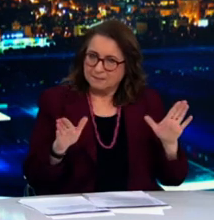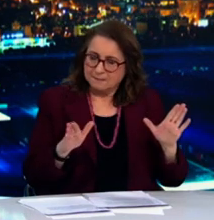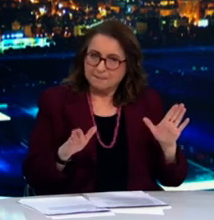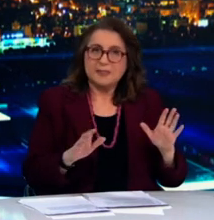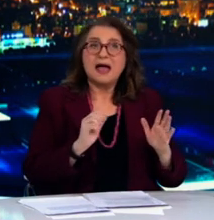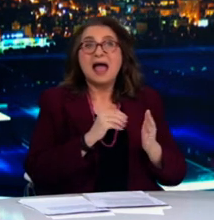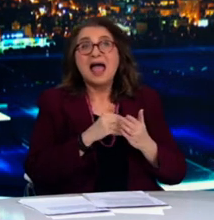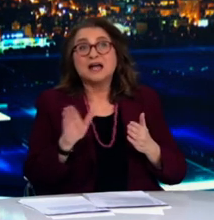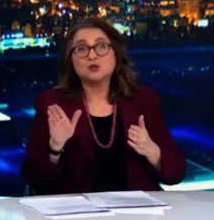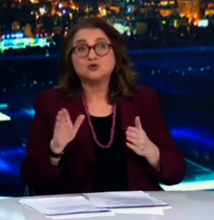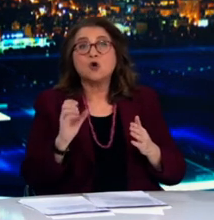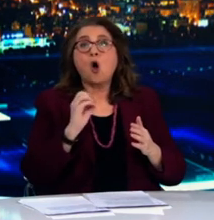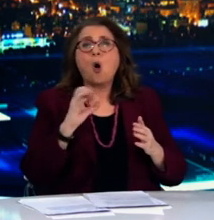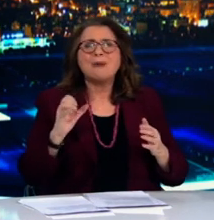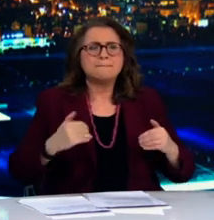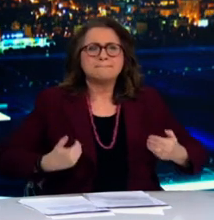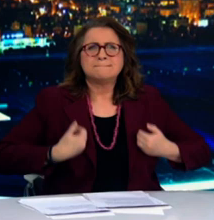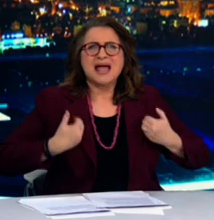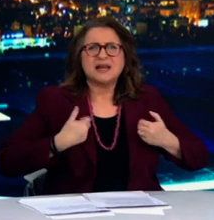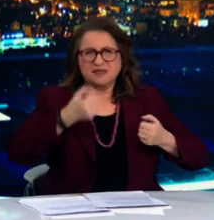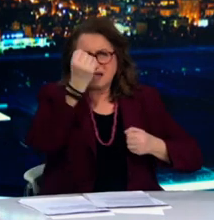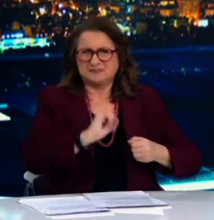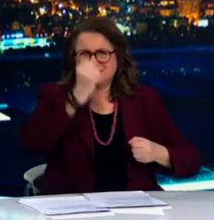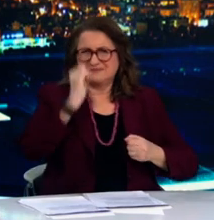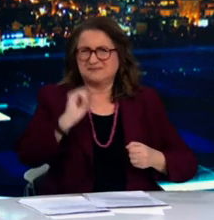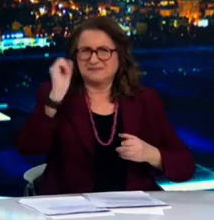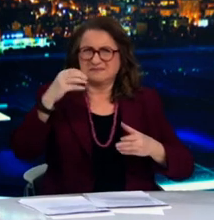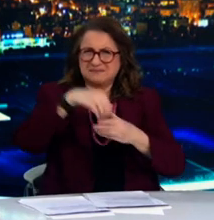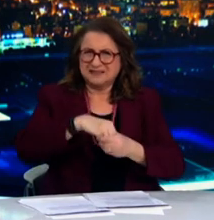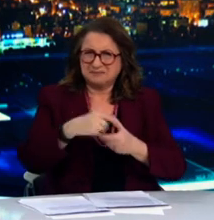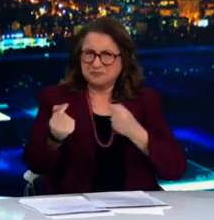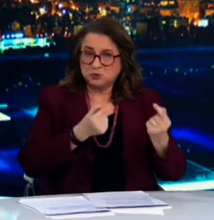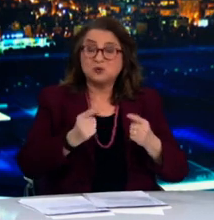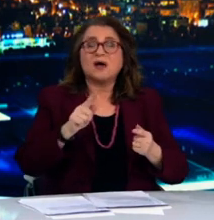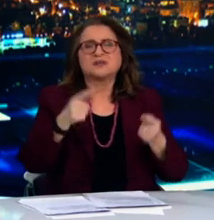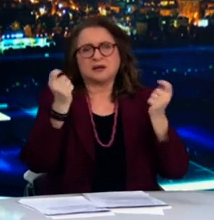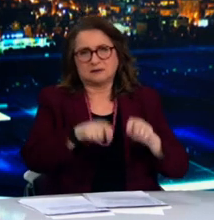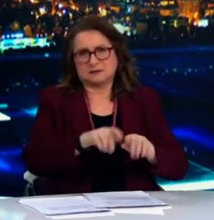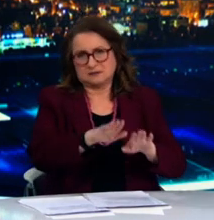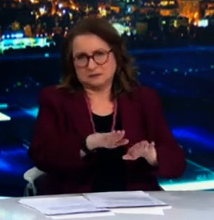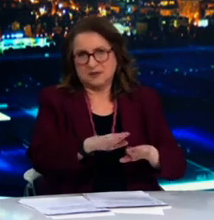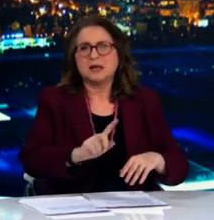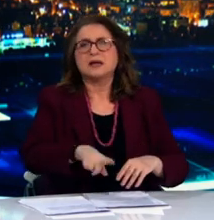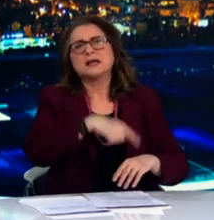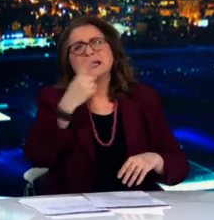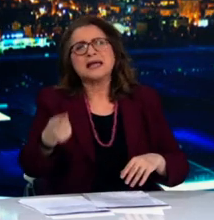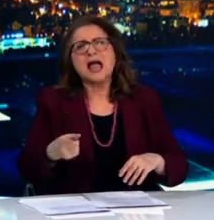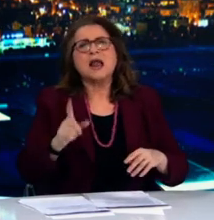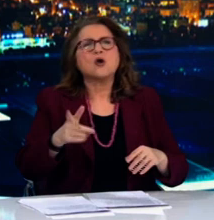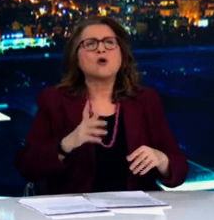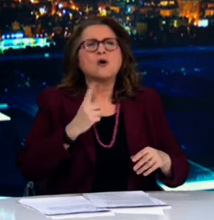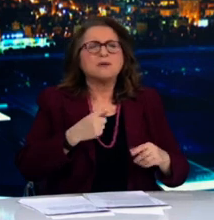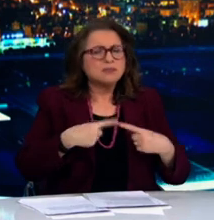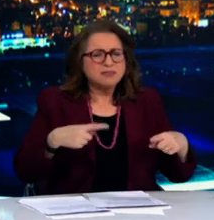-002 που αφορά τα ΟΠΑΠ Play και ΒΤΑ των ΚΑΔΕ 92-0012 που αφορά στις πηρεσίες τυχερών παιχνιδιών με